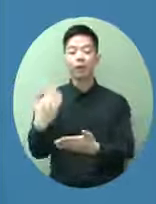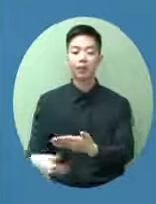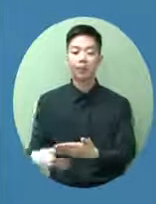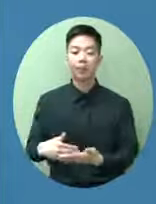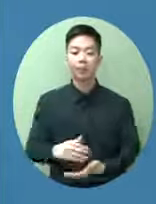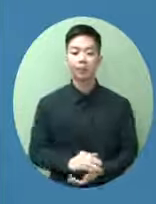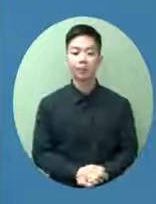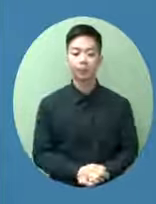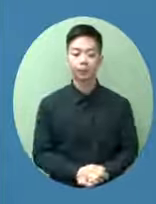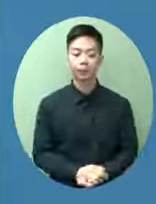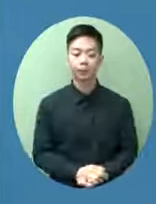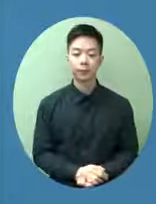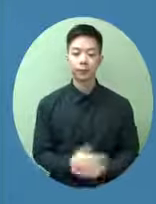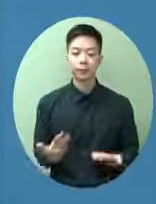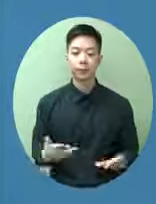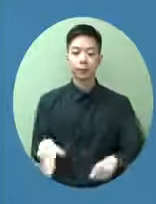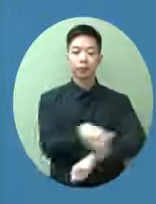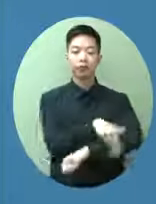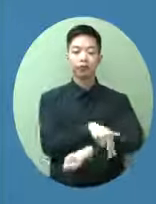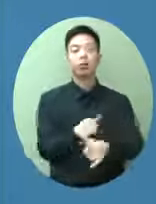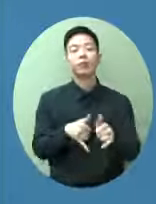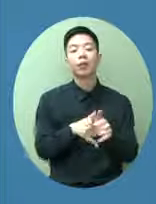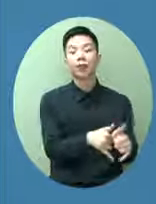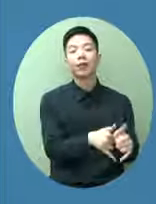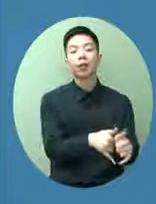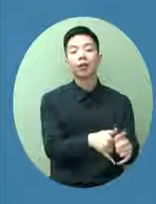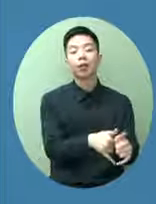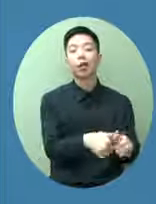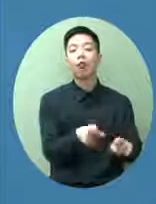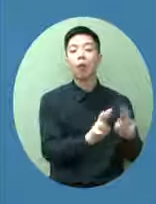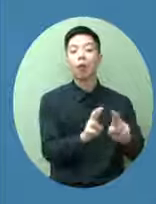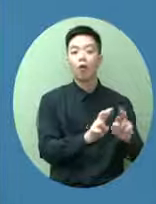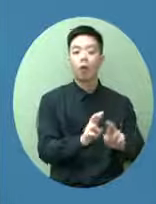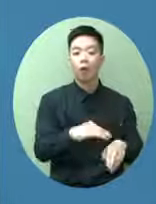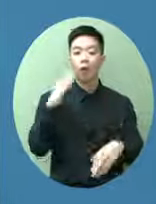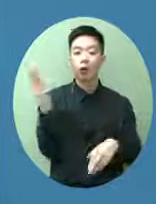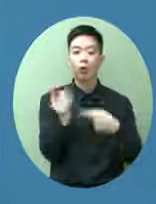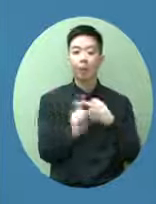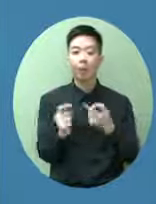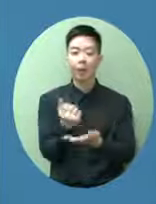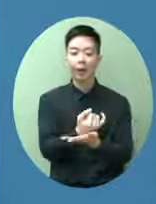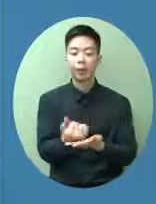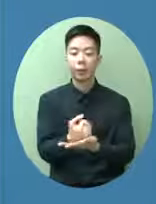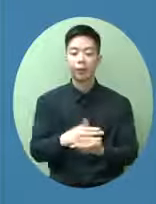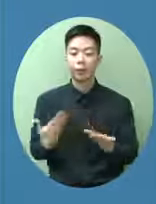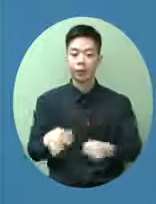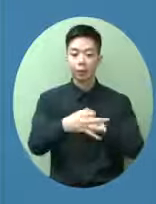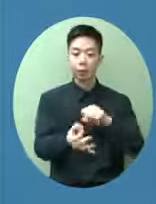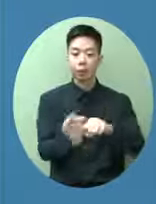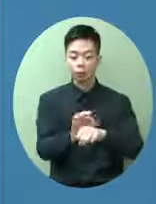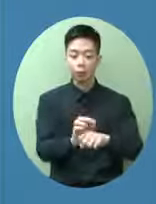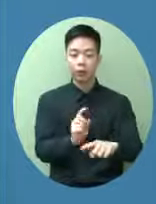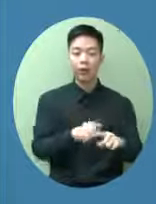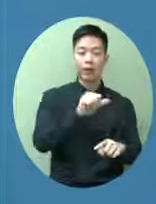我們的做法都是科學化的我們一看風險評估現在每一個地方我們分了ABC究竟它